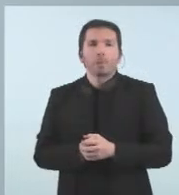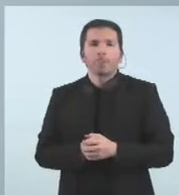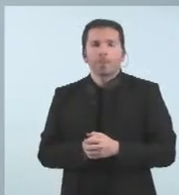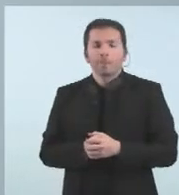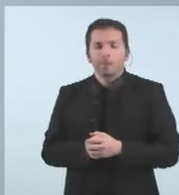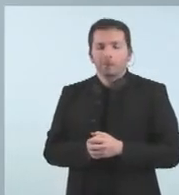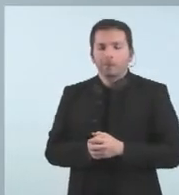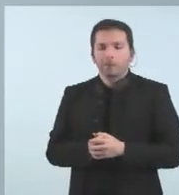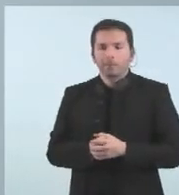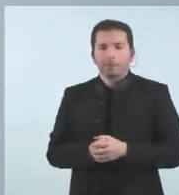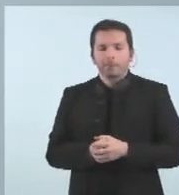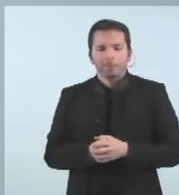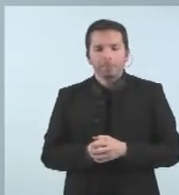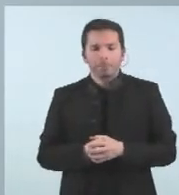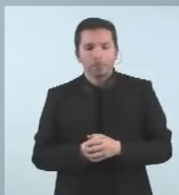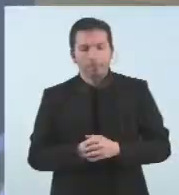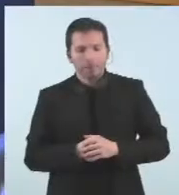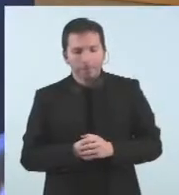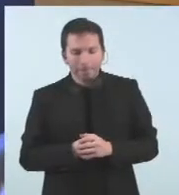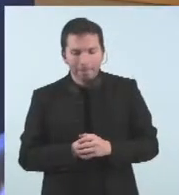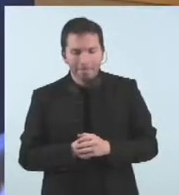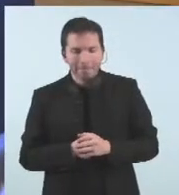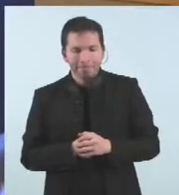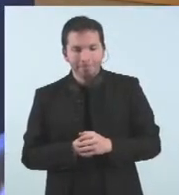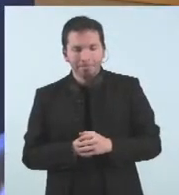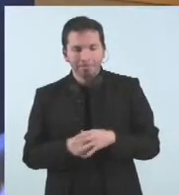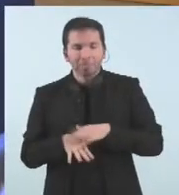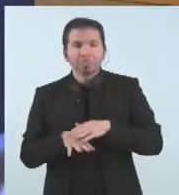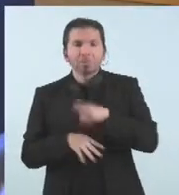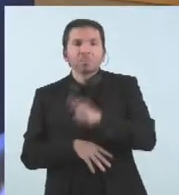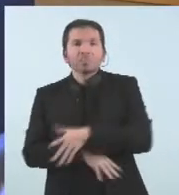segon torn d'intervencions per la ministra Riba